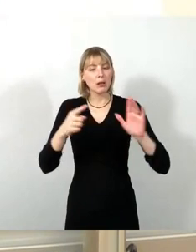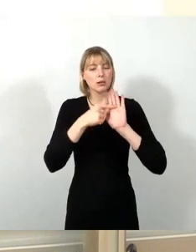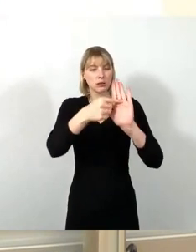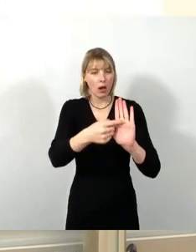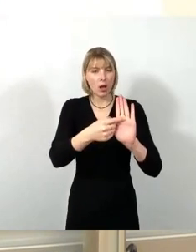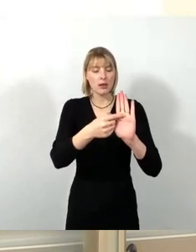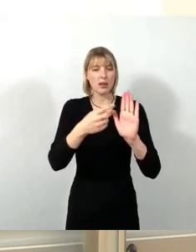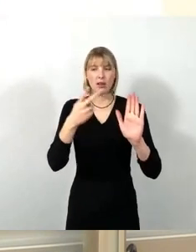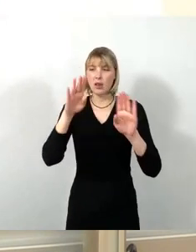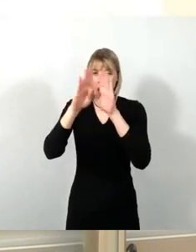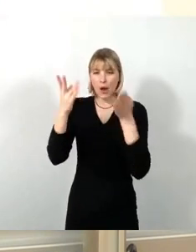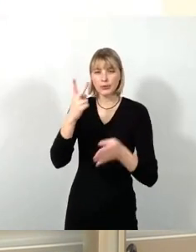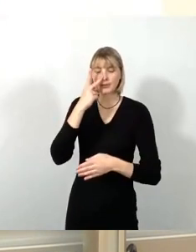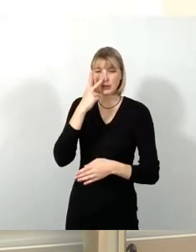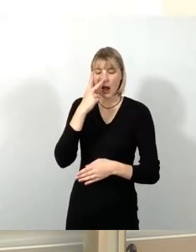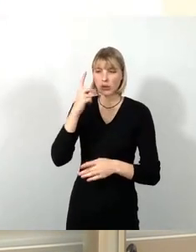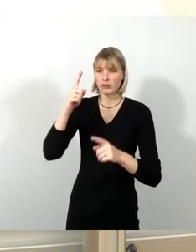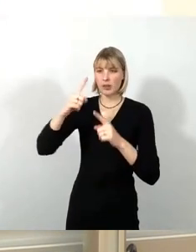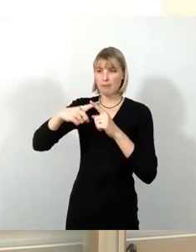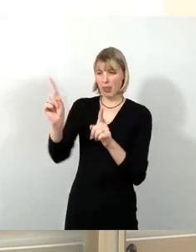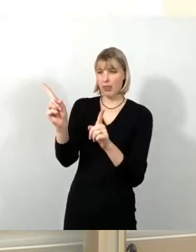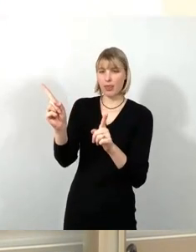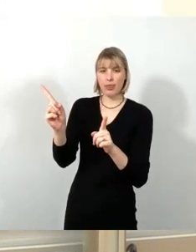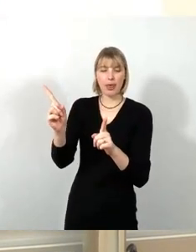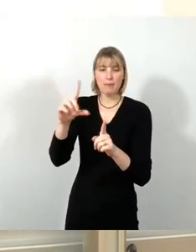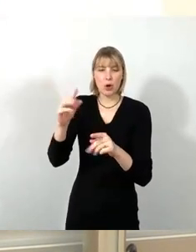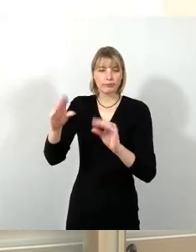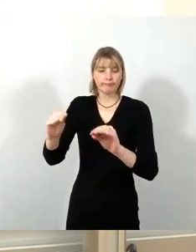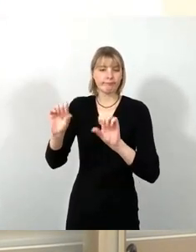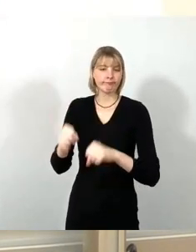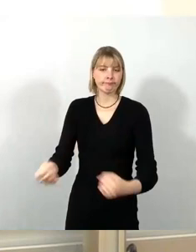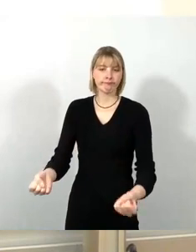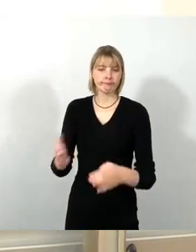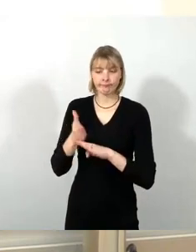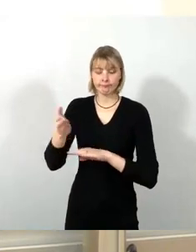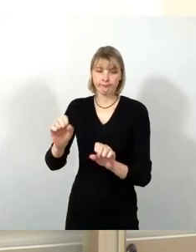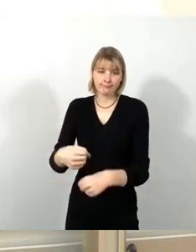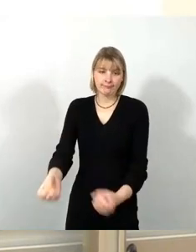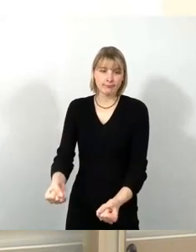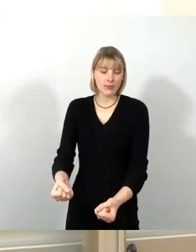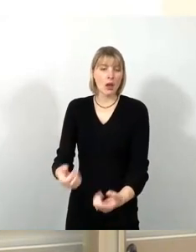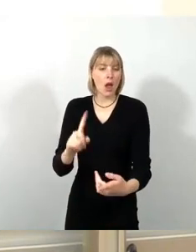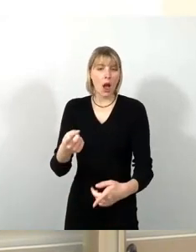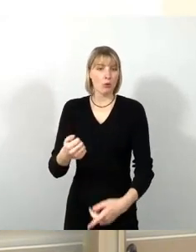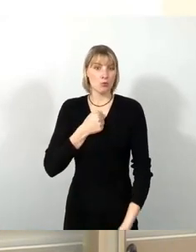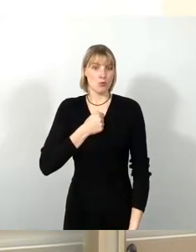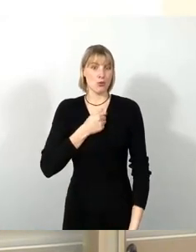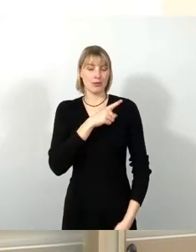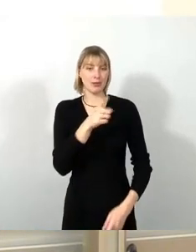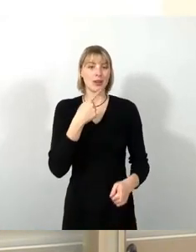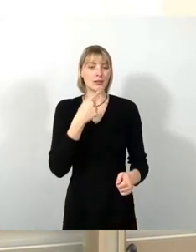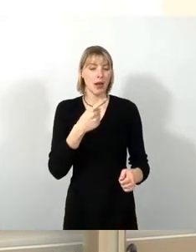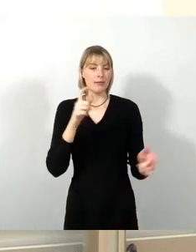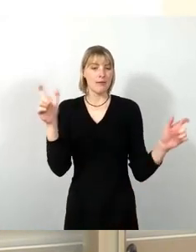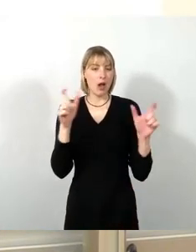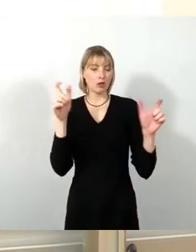Nichtnutzbarkeit des Hauses gesperrt. Und ich muss schon mal sagen, dass es auch mutig ist, dass dort im Prinzip solche Feste veranstaltet werden, wenn ich dort überhaupt kein Obdach habe, wenn ich